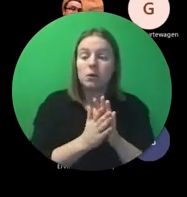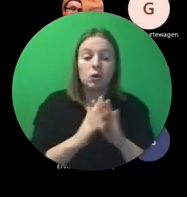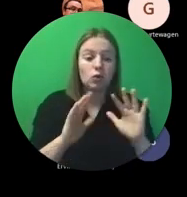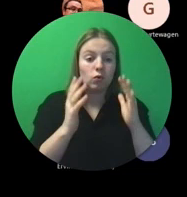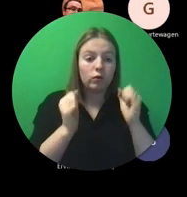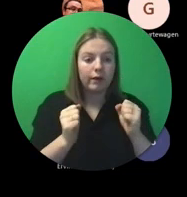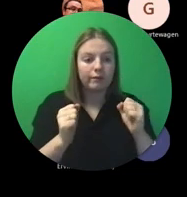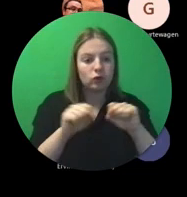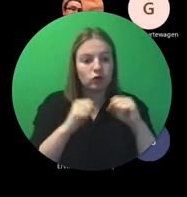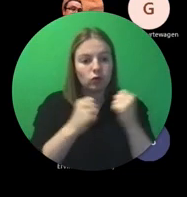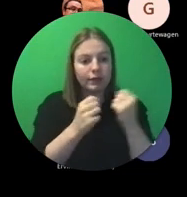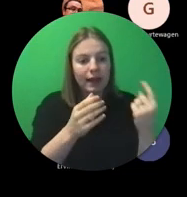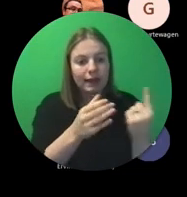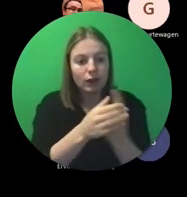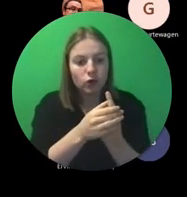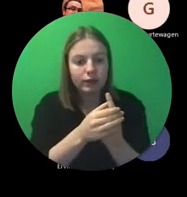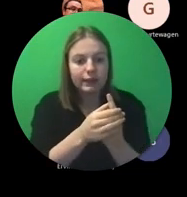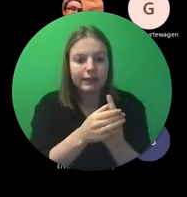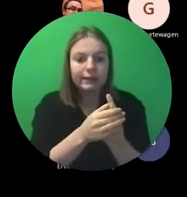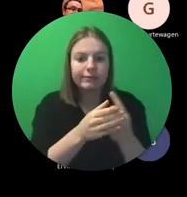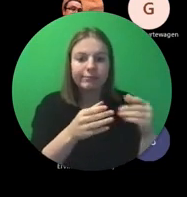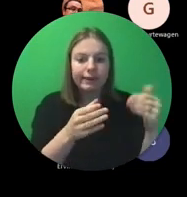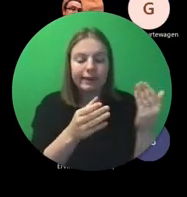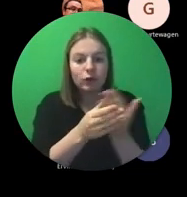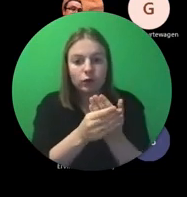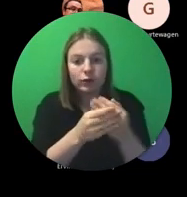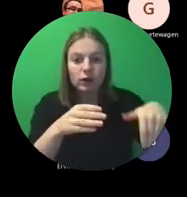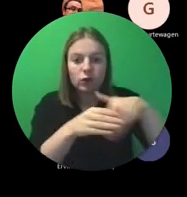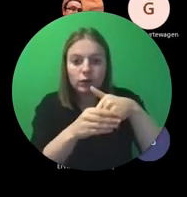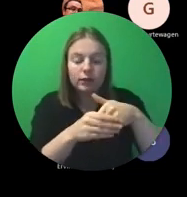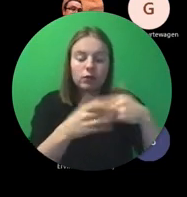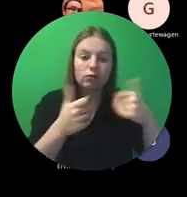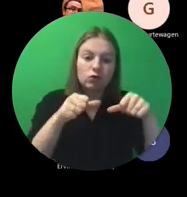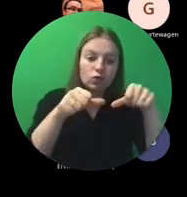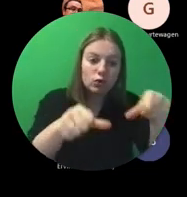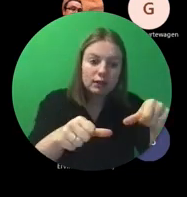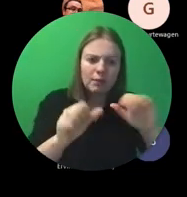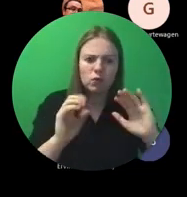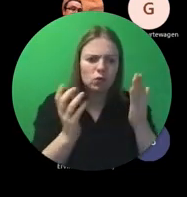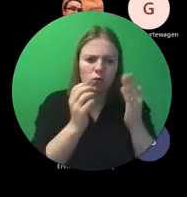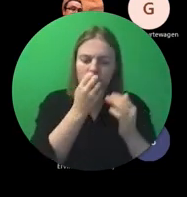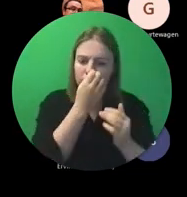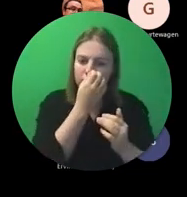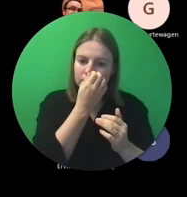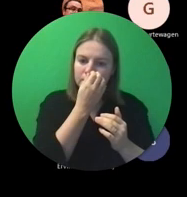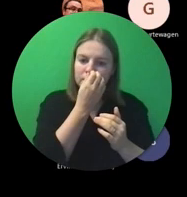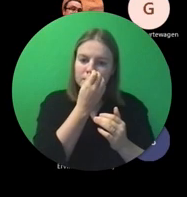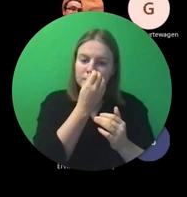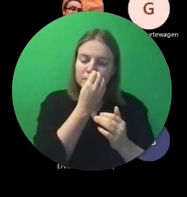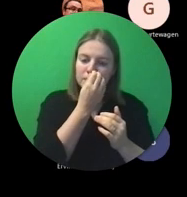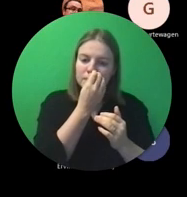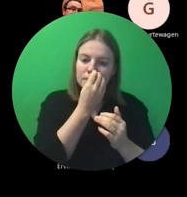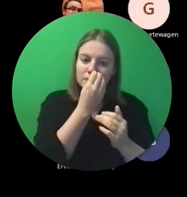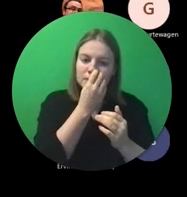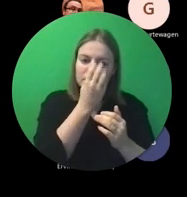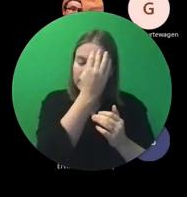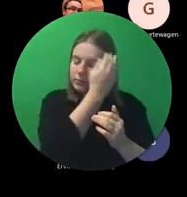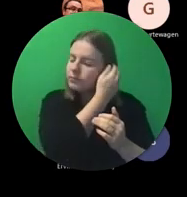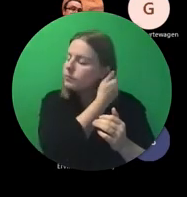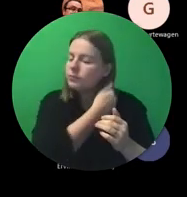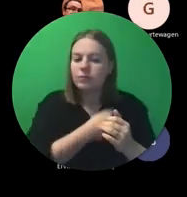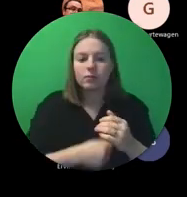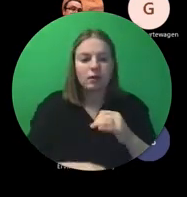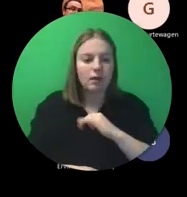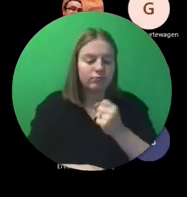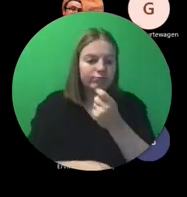sociale inclusie binnen uw project of duurzaamheid of of wat hevers daar zullen we waarschijnlijk wel een aantal gepland